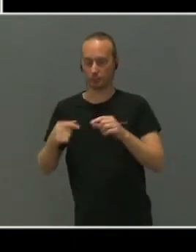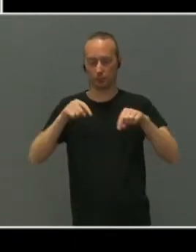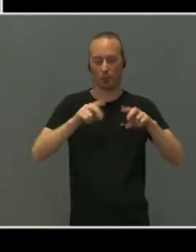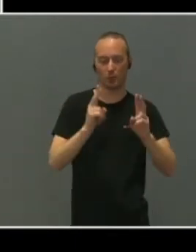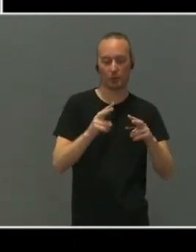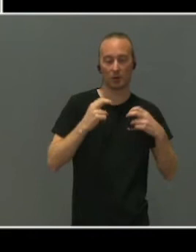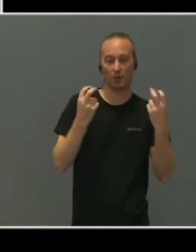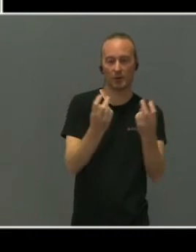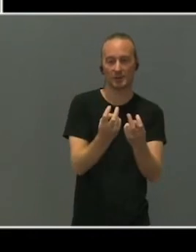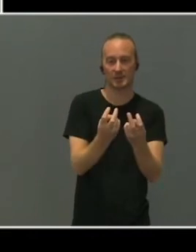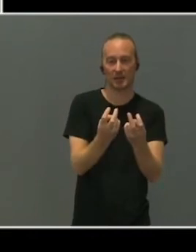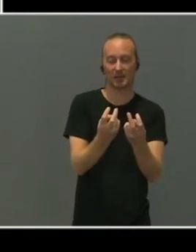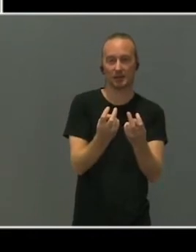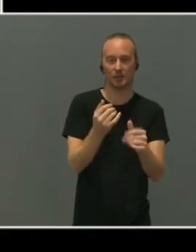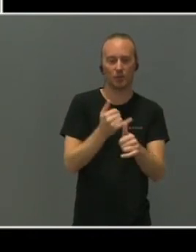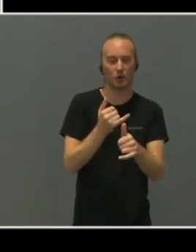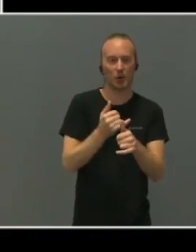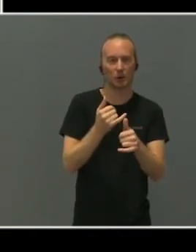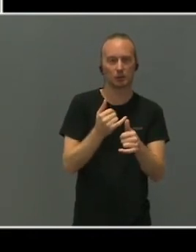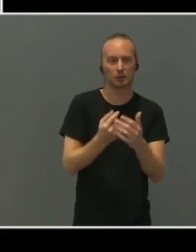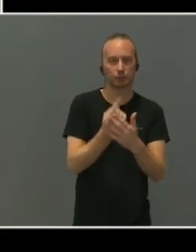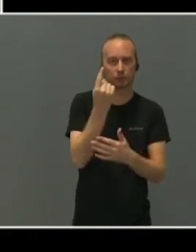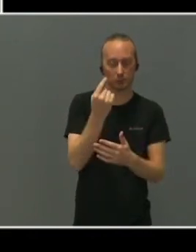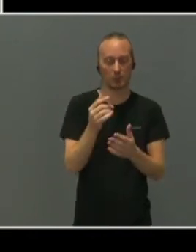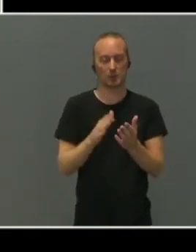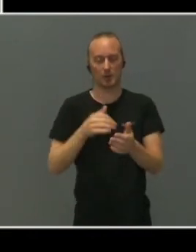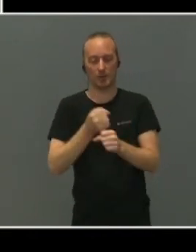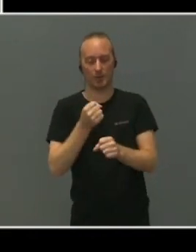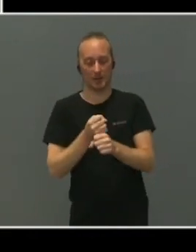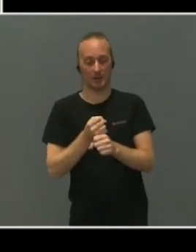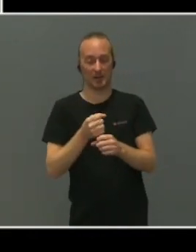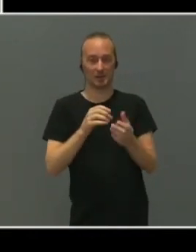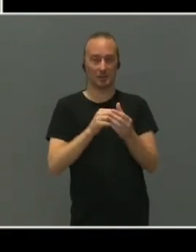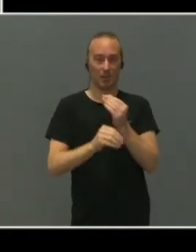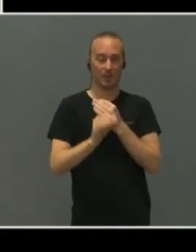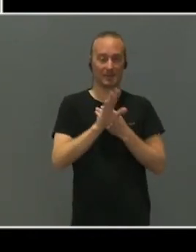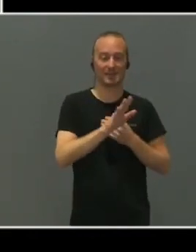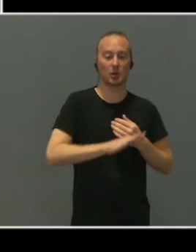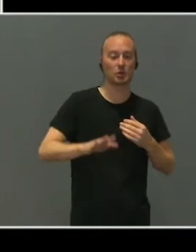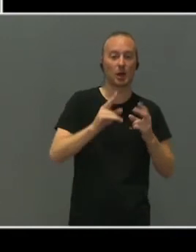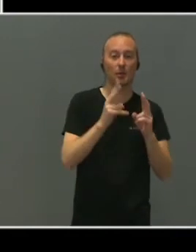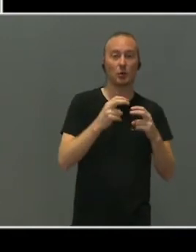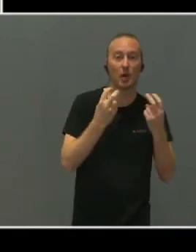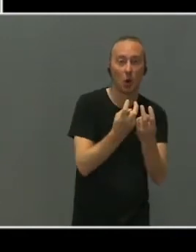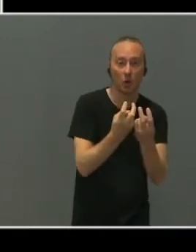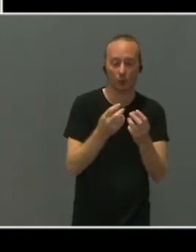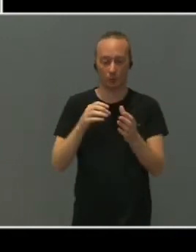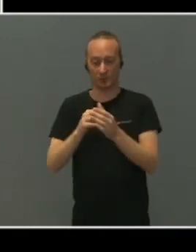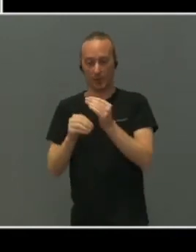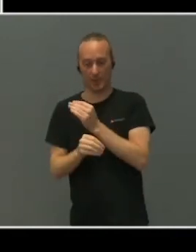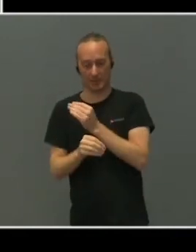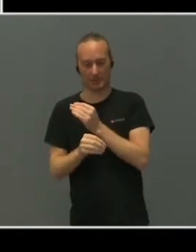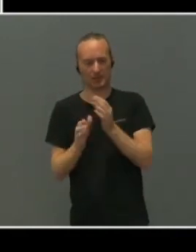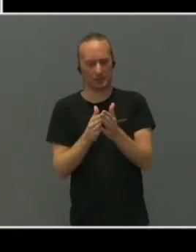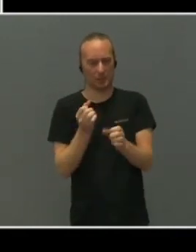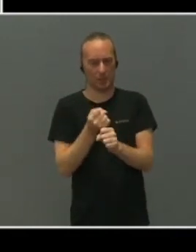kommet til i et samarbeide mellom Statpeds nasjonale brukeråd og Statped. Og